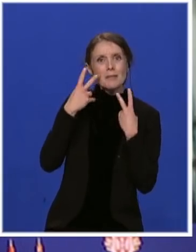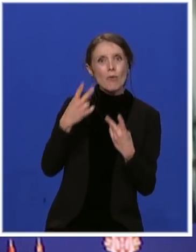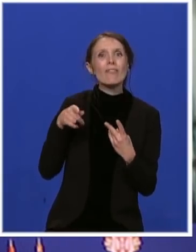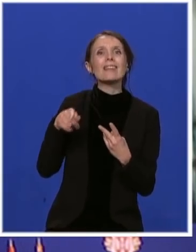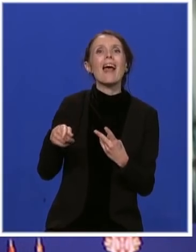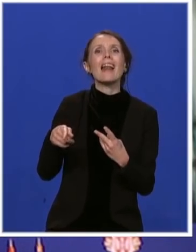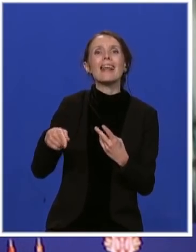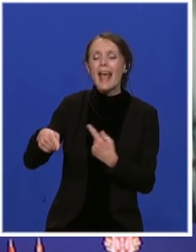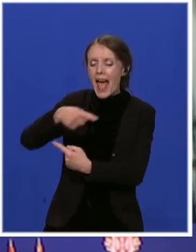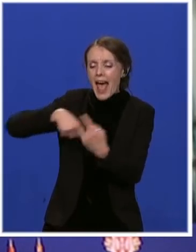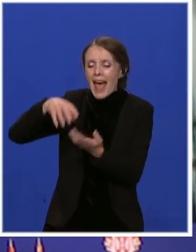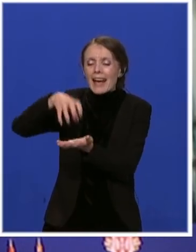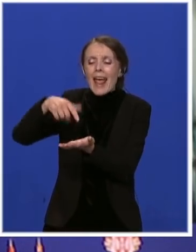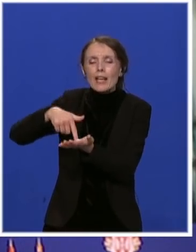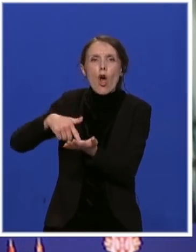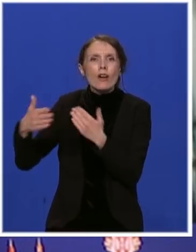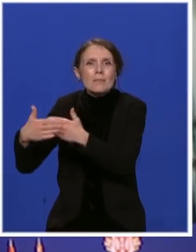opstanku ekonomije.